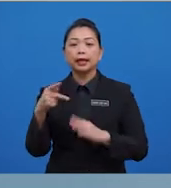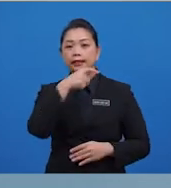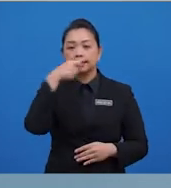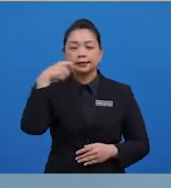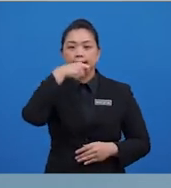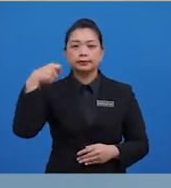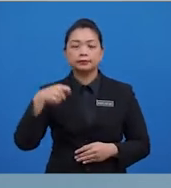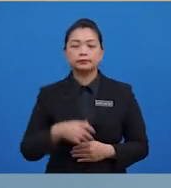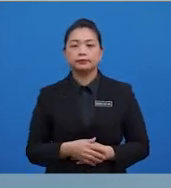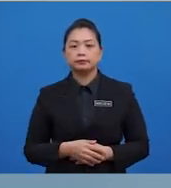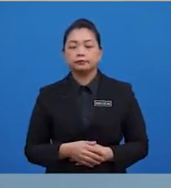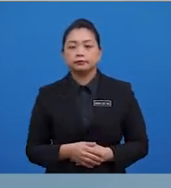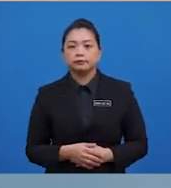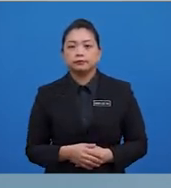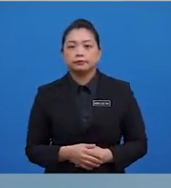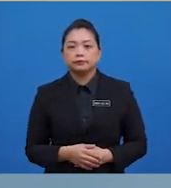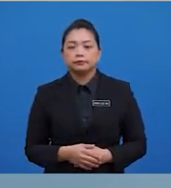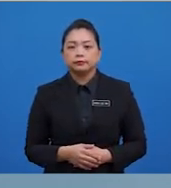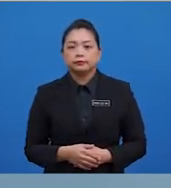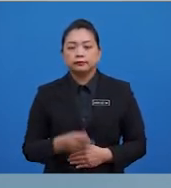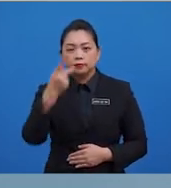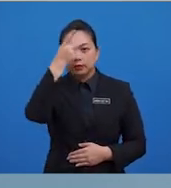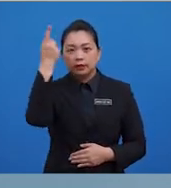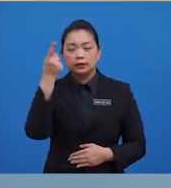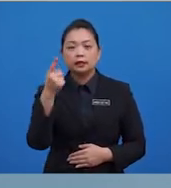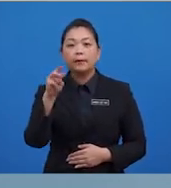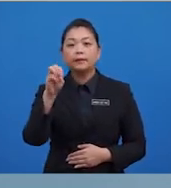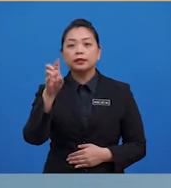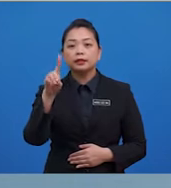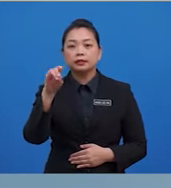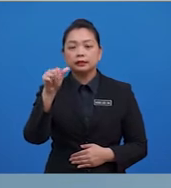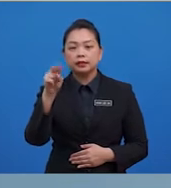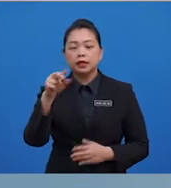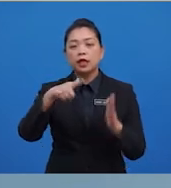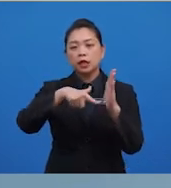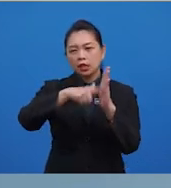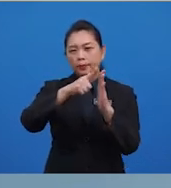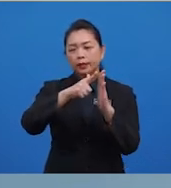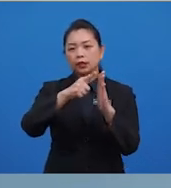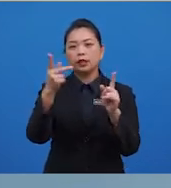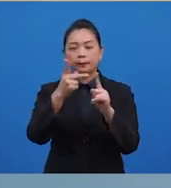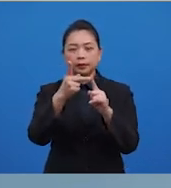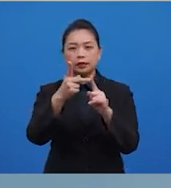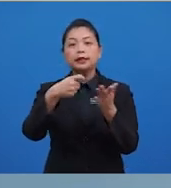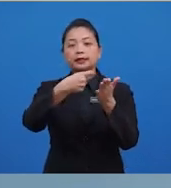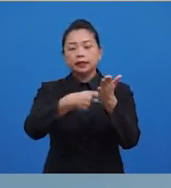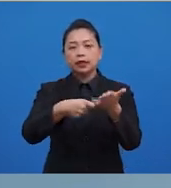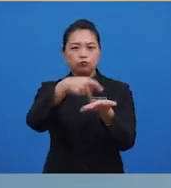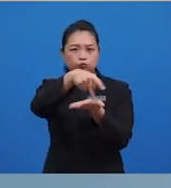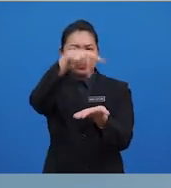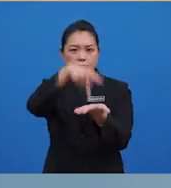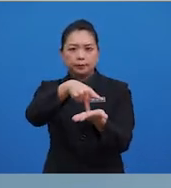176mm. kerana median lebih cenderung kepada nilai memusat.